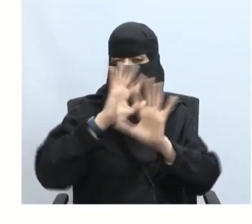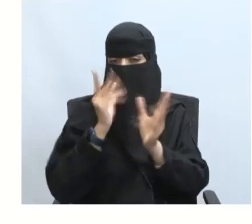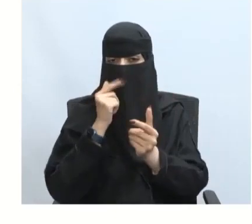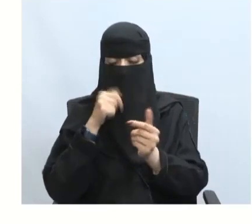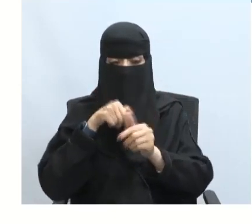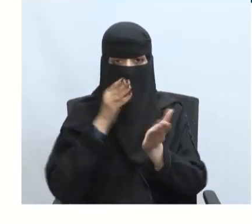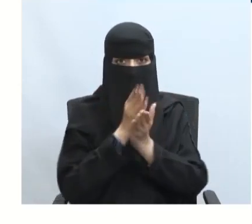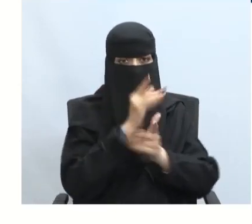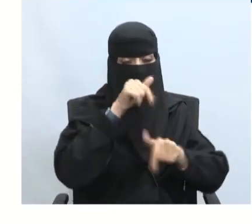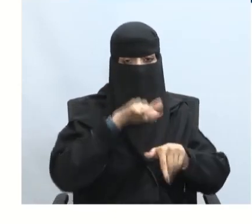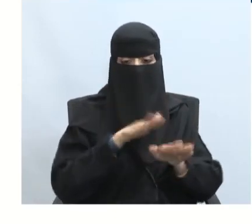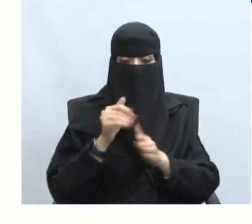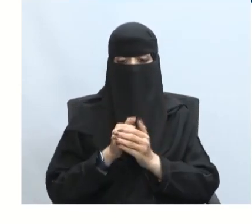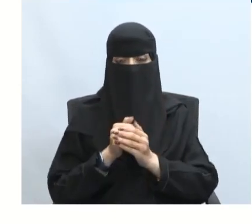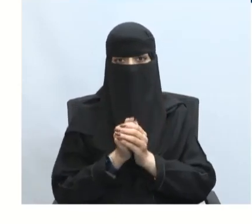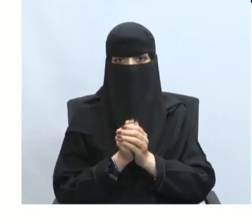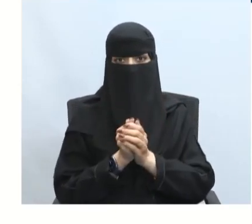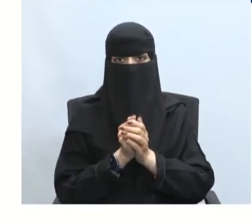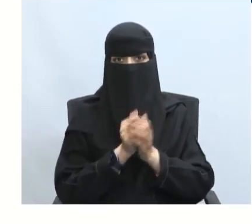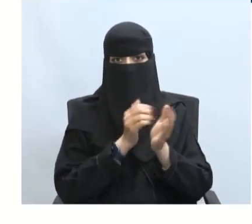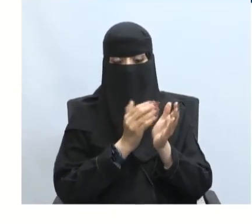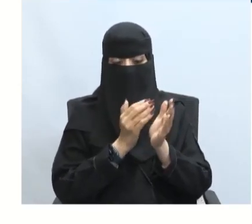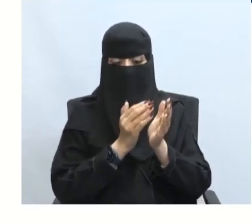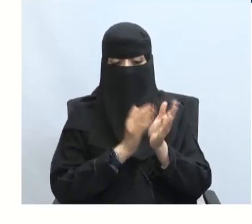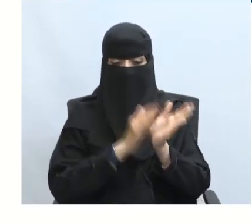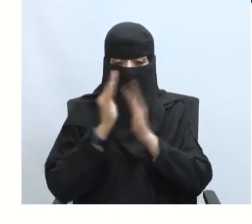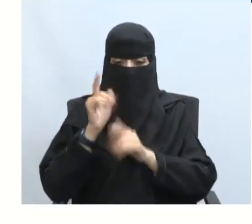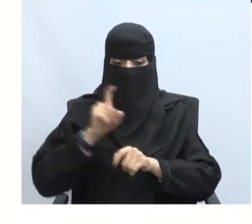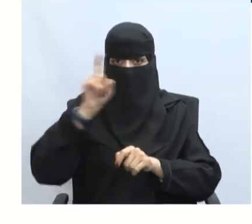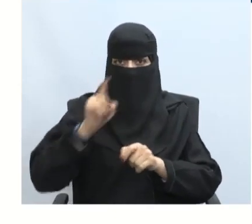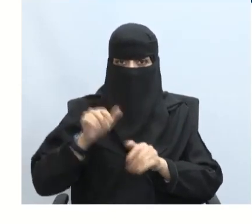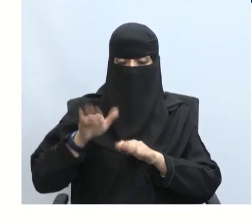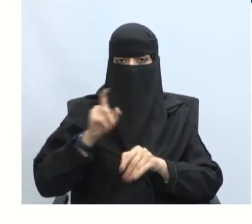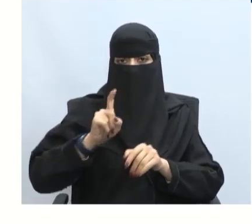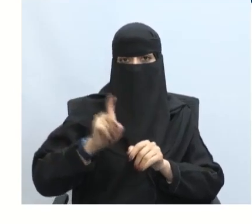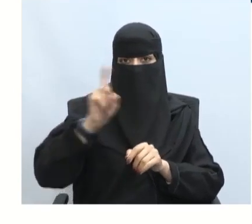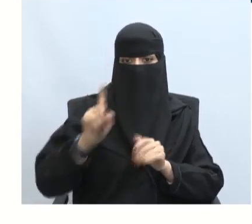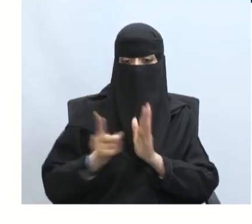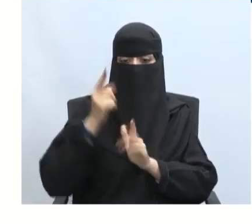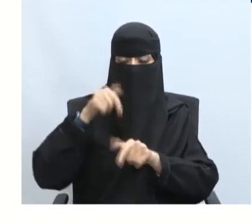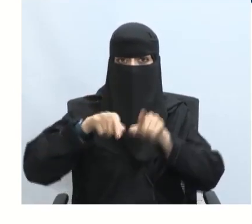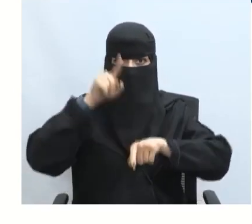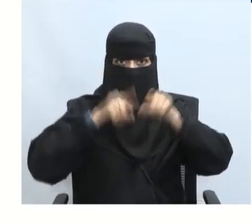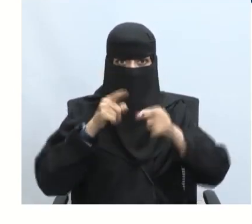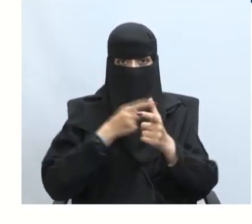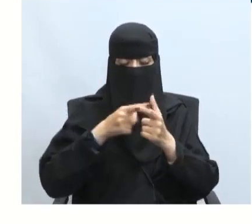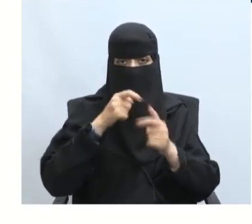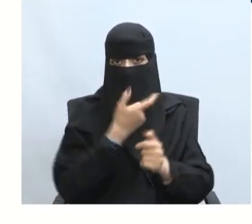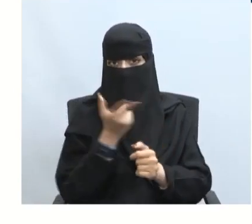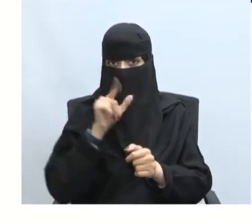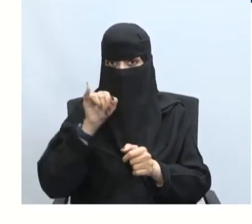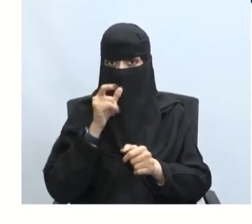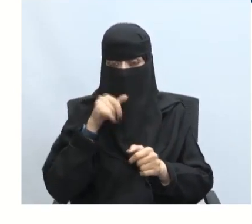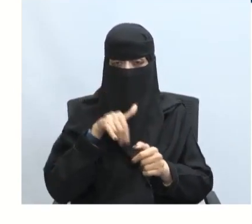ننتقل الآن إلى تقويم الدرس السؤال الأول قارن بين كل من